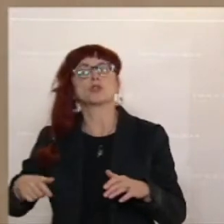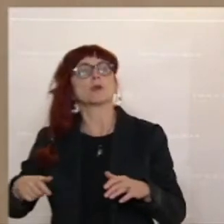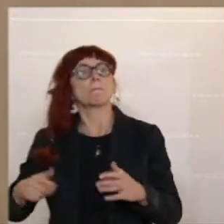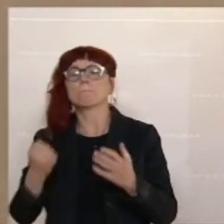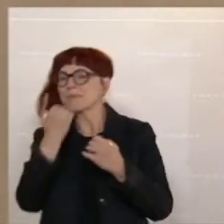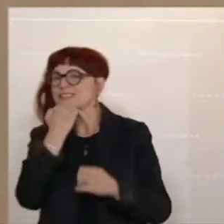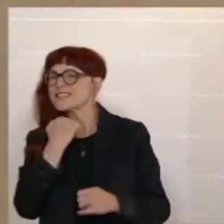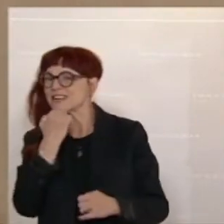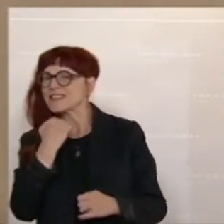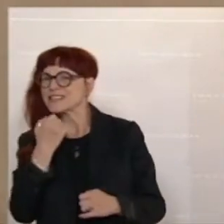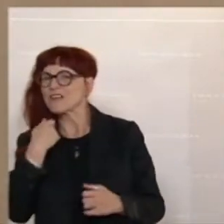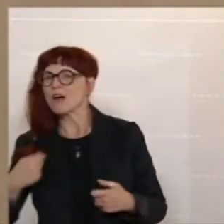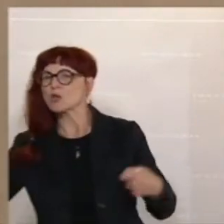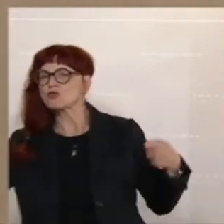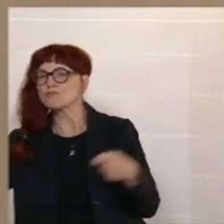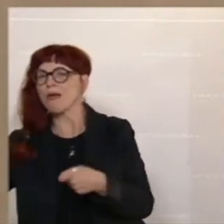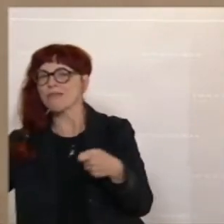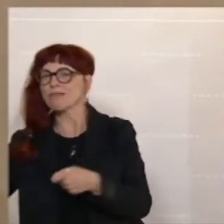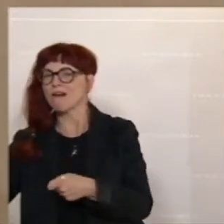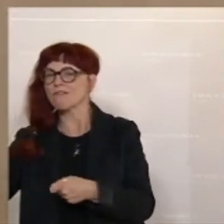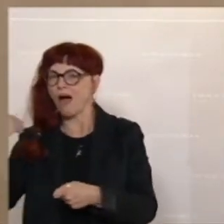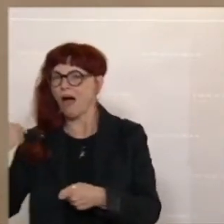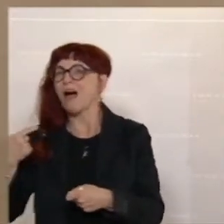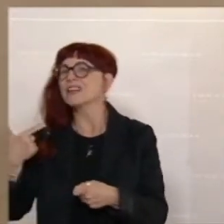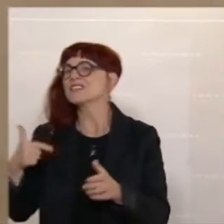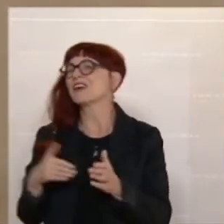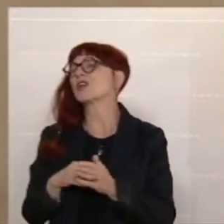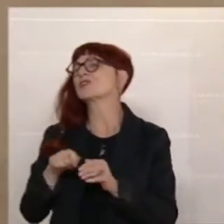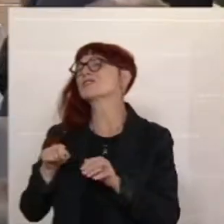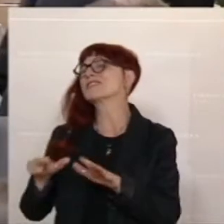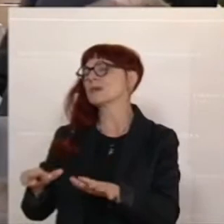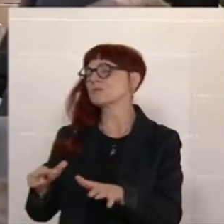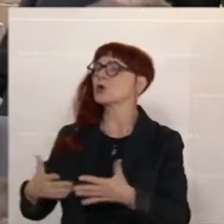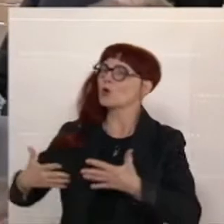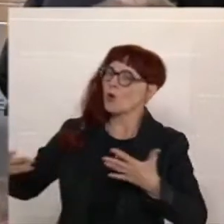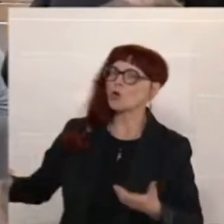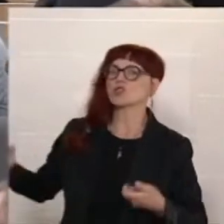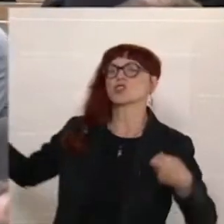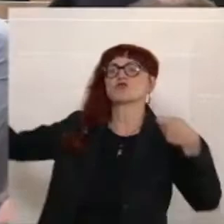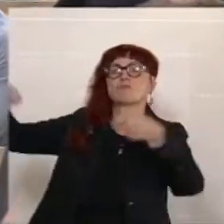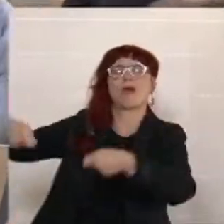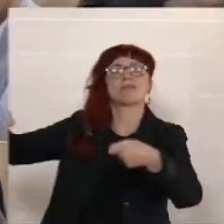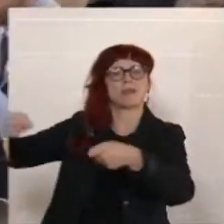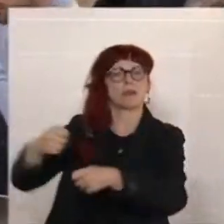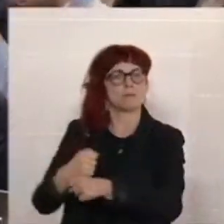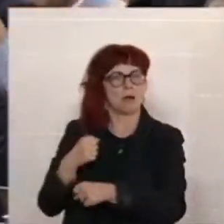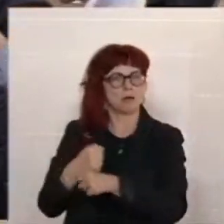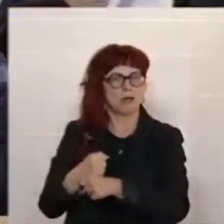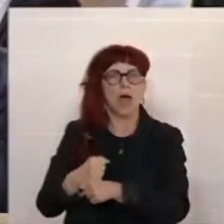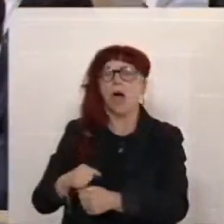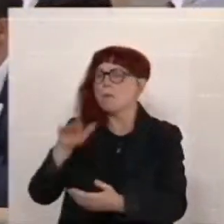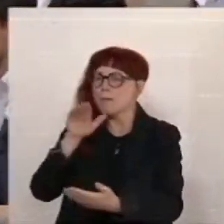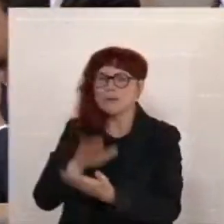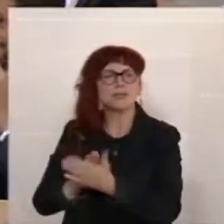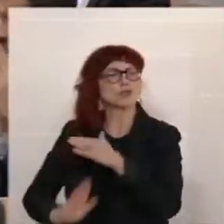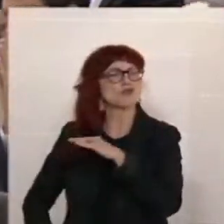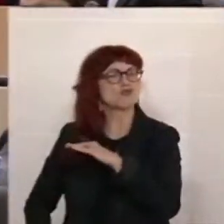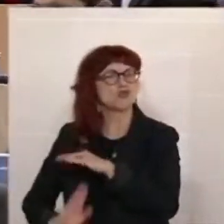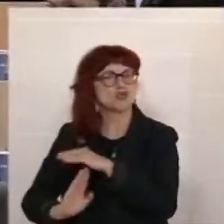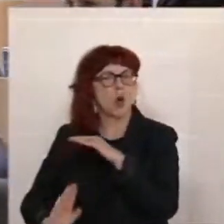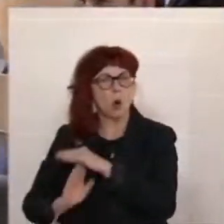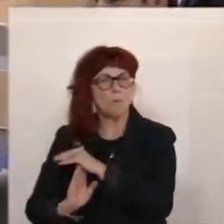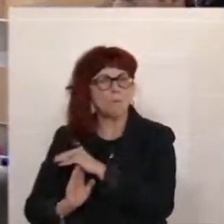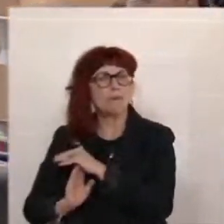war. Wir wissen es ja, warum es so ist. Aber hören Sie auf, Kreativpolitik zu machen. In einer der schwersten